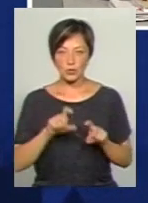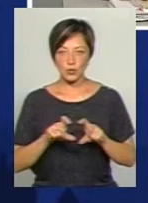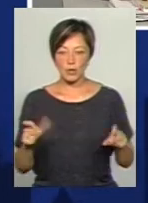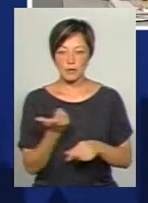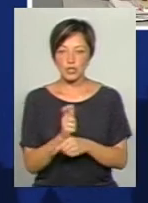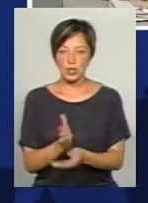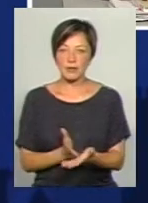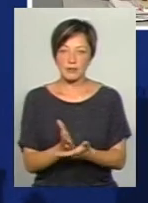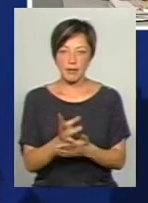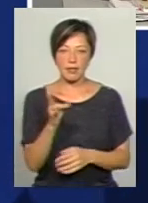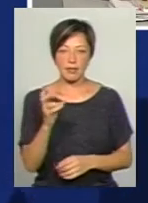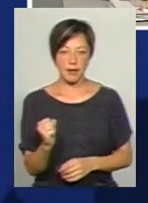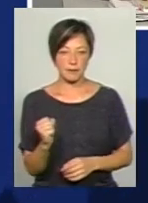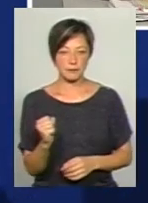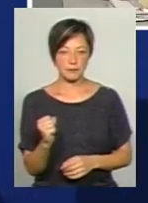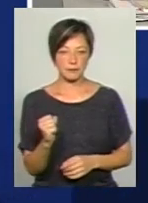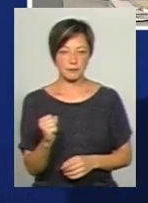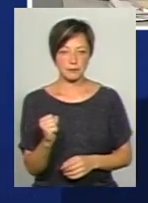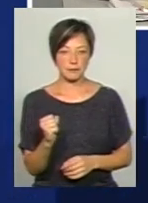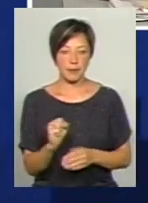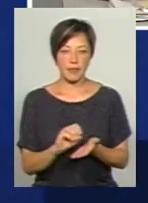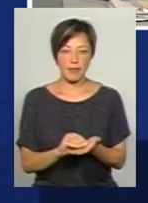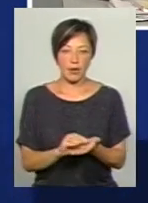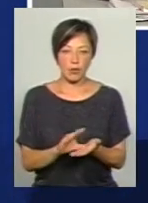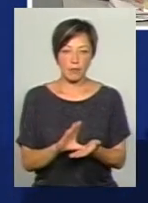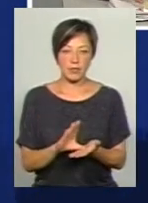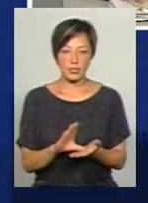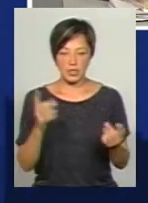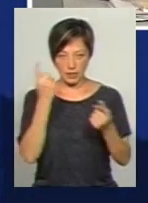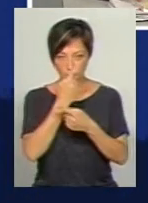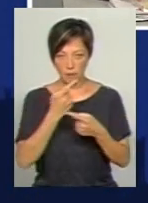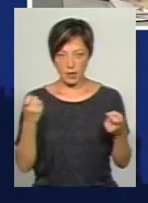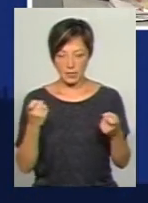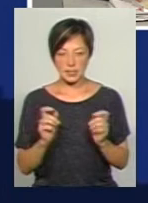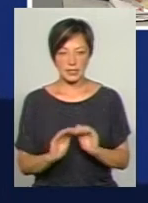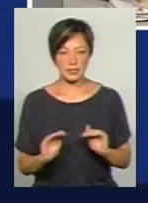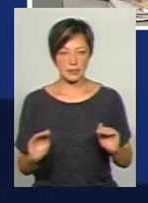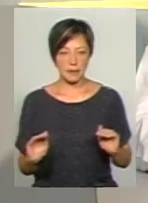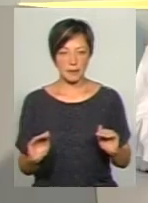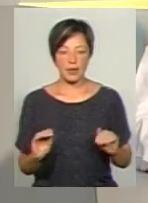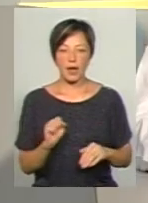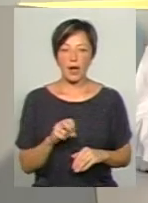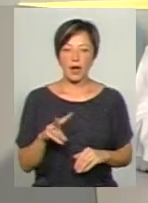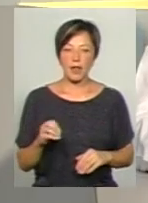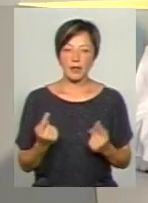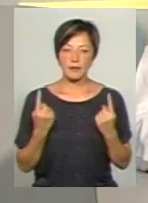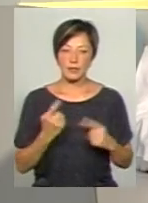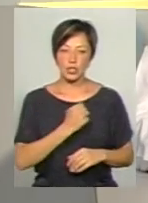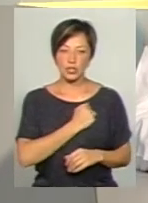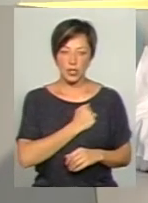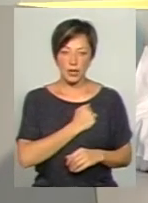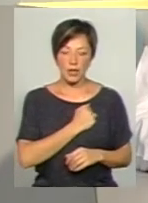націлена на накопичення певної інформації дітьми. Але, на превеликий жаль,